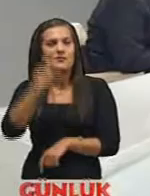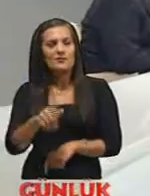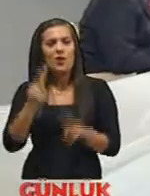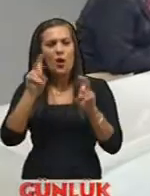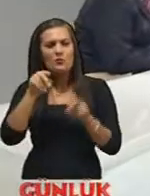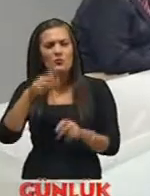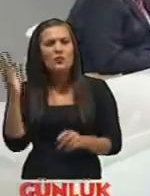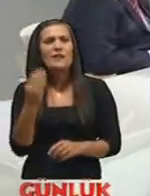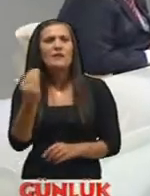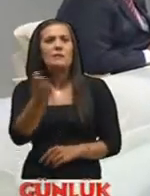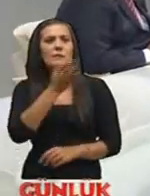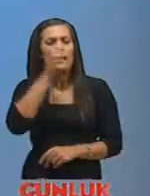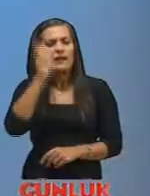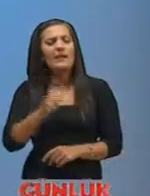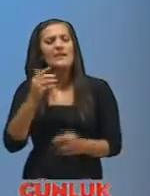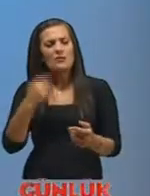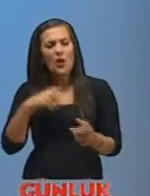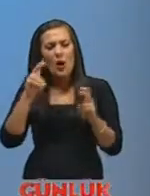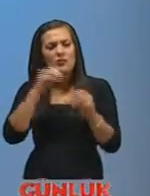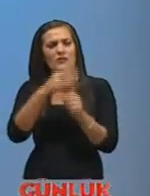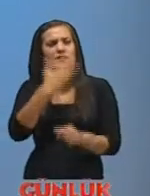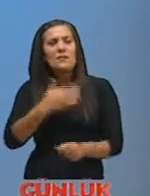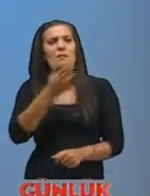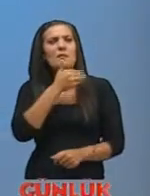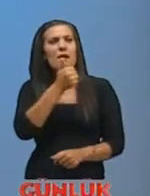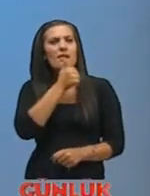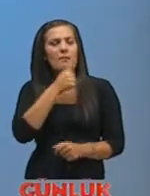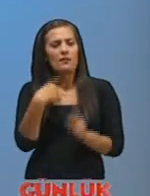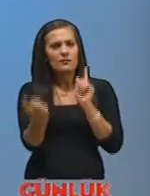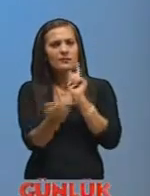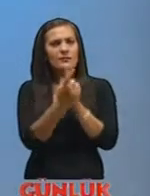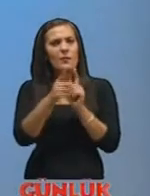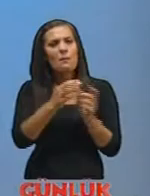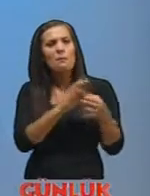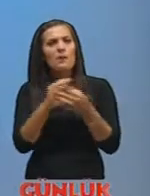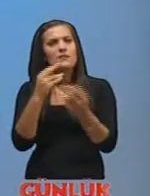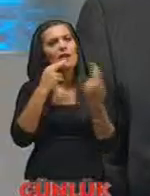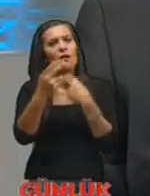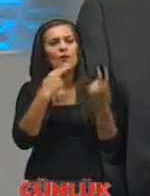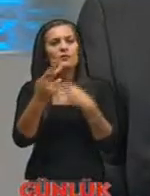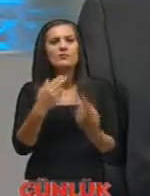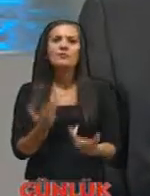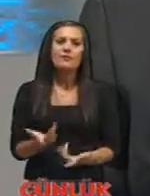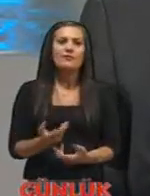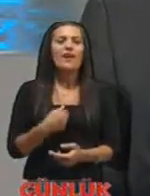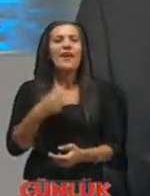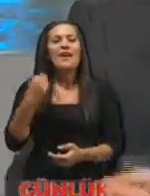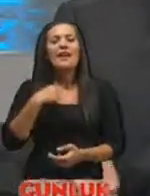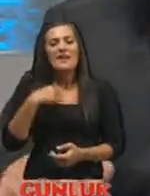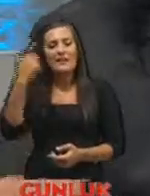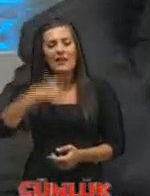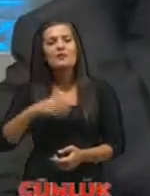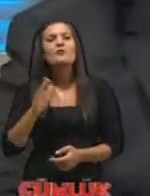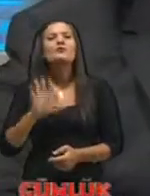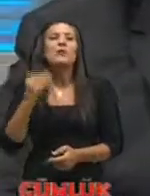Konusuna bu kadar hakim Konusunu bu kadar seven bir bilim adamıyla Gel burada meseleleri konuş Estağfurullah Tabii halime